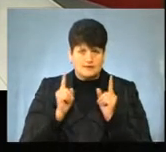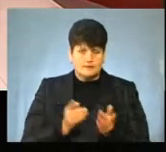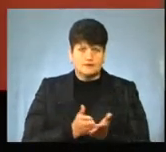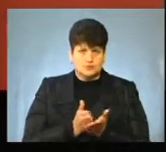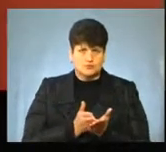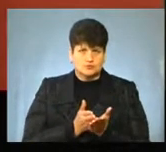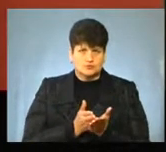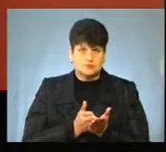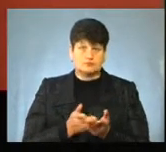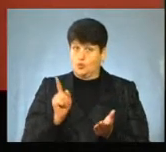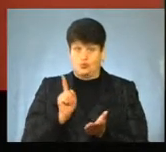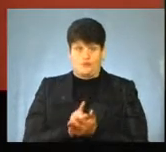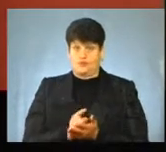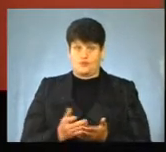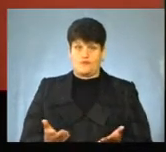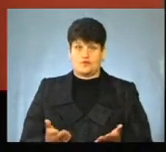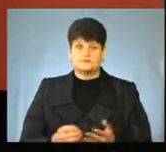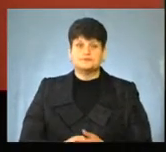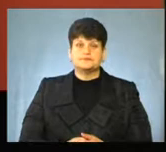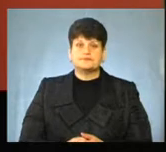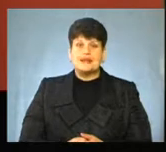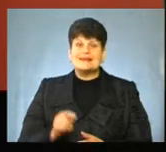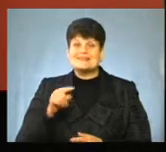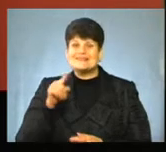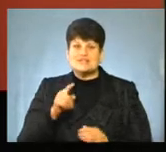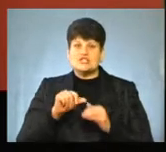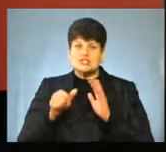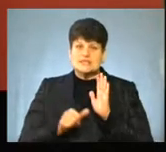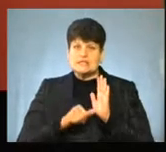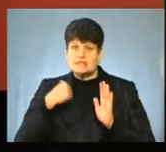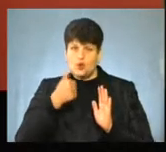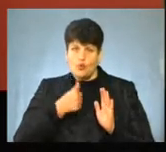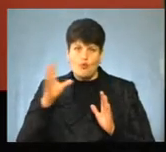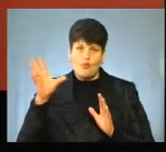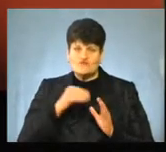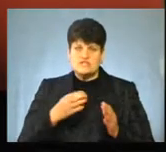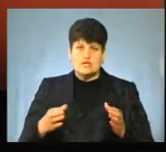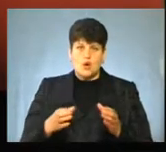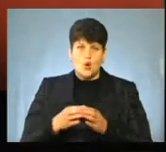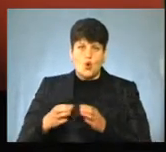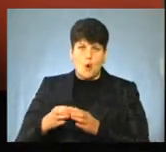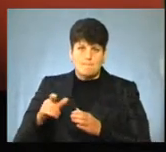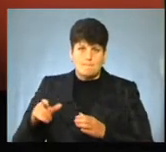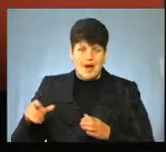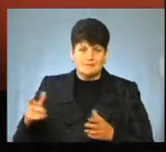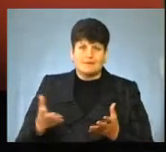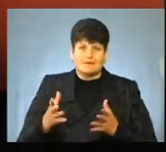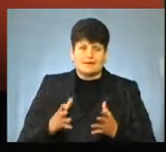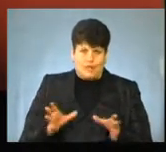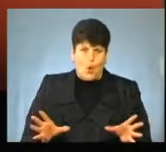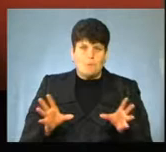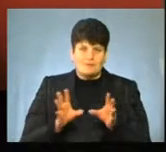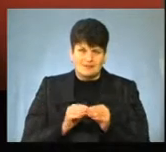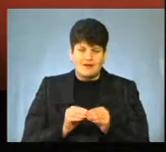на інфраструктуру? Обов'язково. З 2016 року, тобто всі громади, які впродовж цього часу об